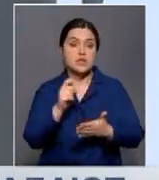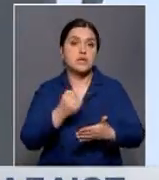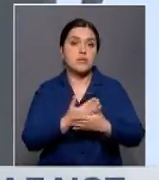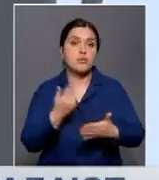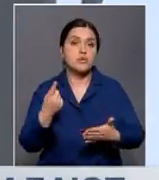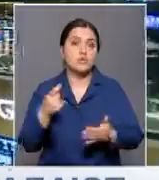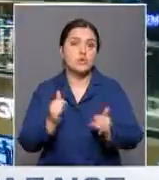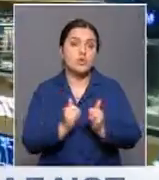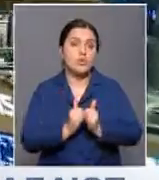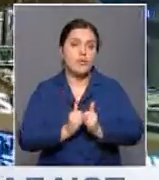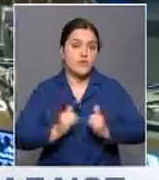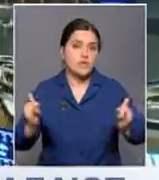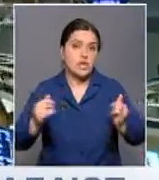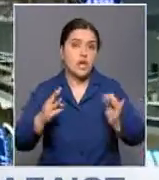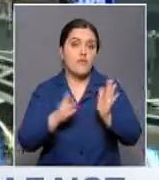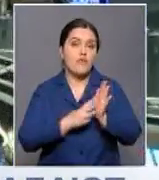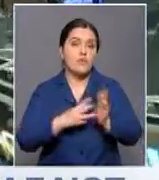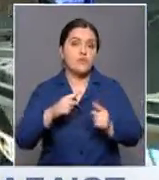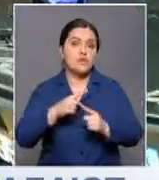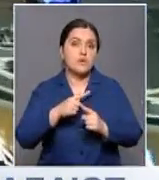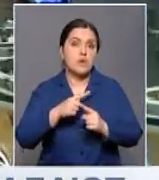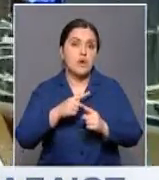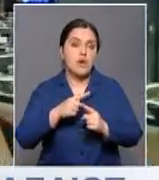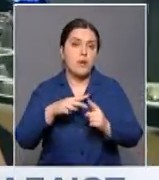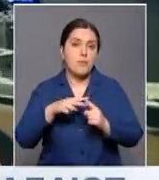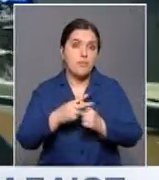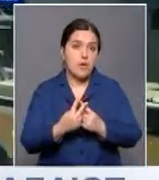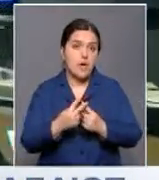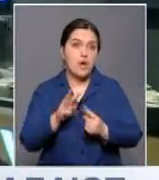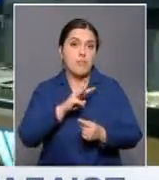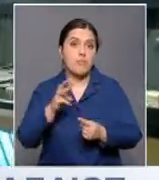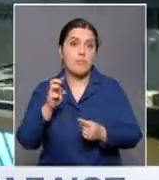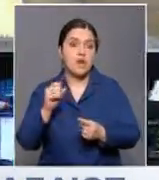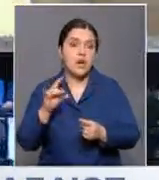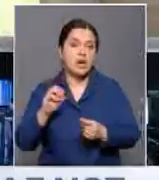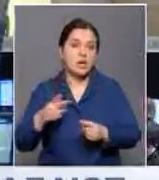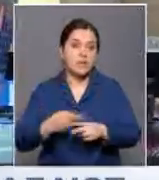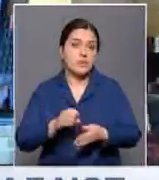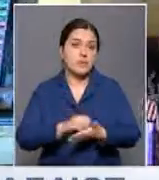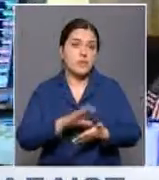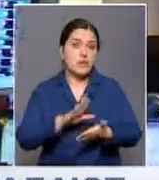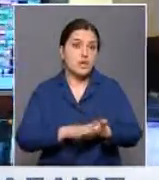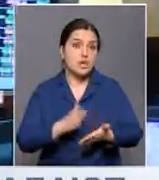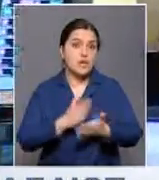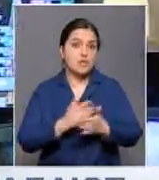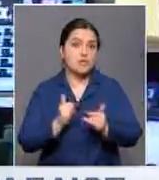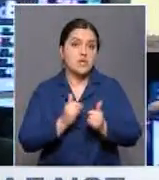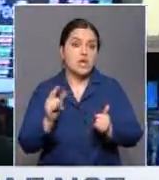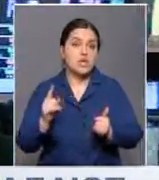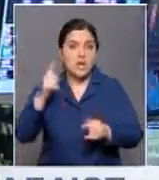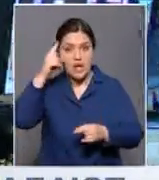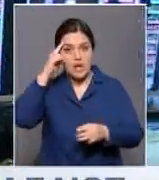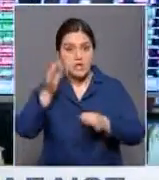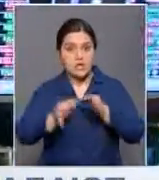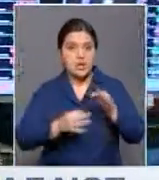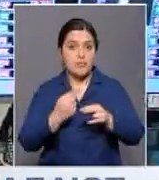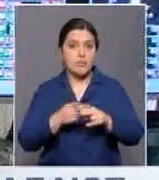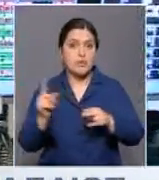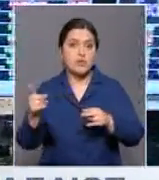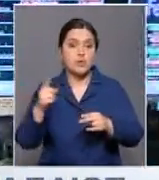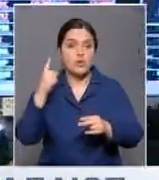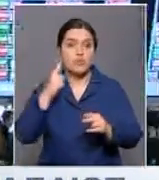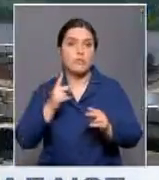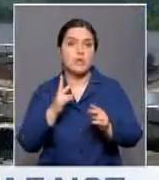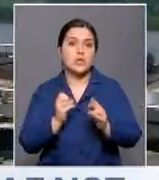резерв за прошлую неделю увеличился почти на 8,5 миллионов баррелей. Эти показатели значительно превзошли ожидания аналитиков,